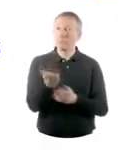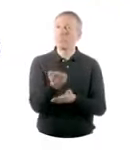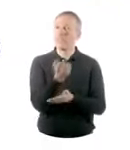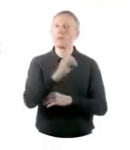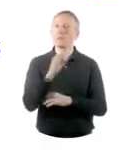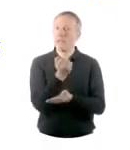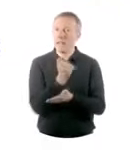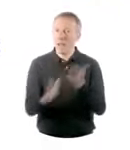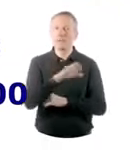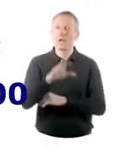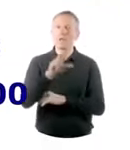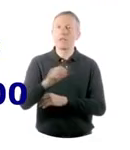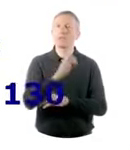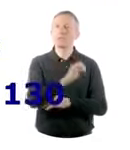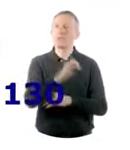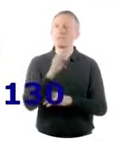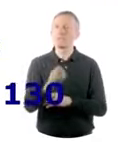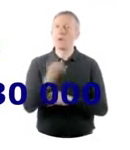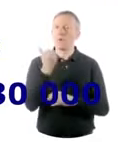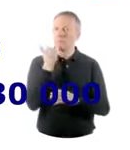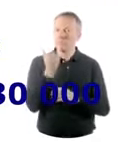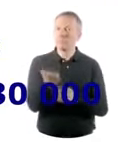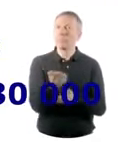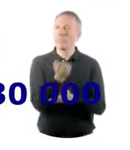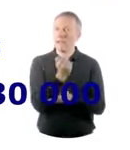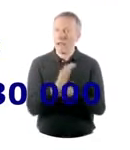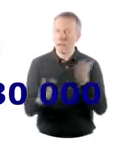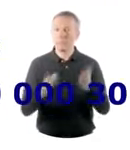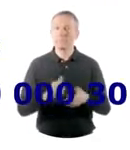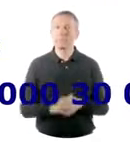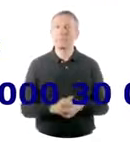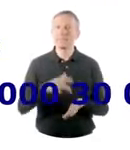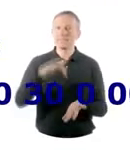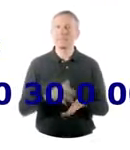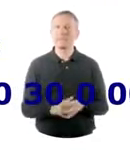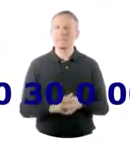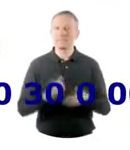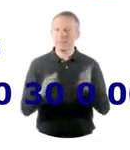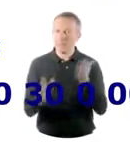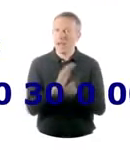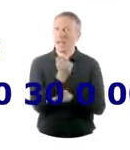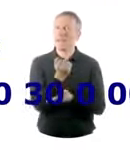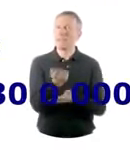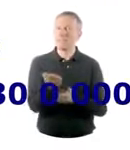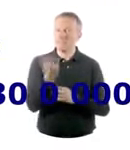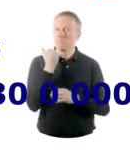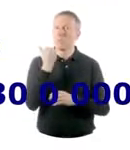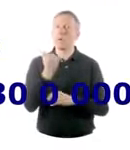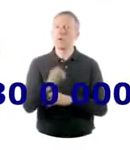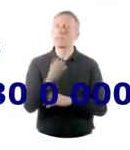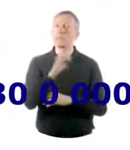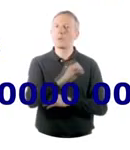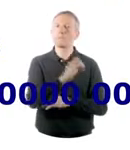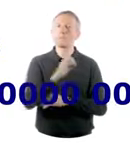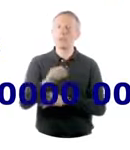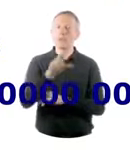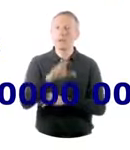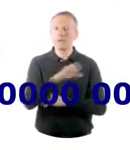0030 0800 130 0030 0000